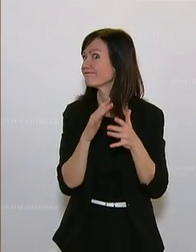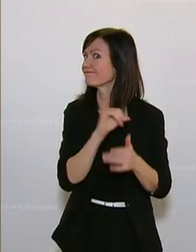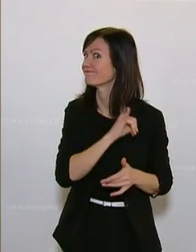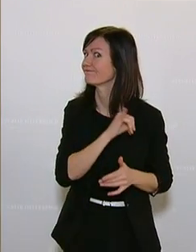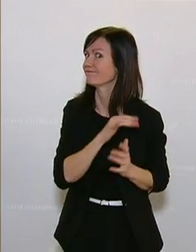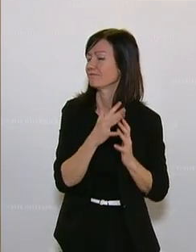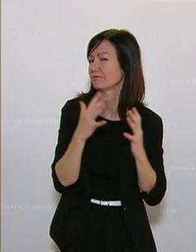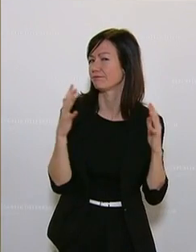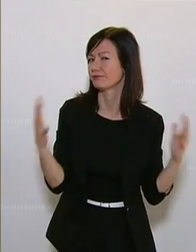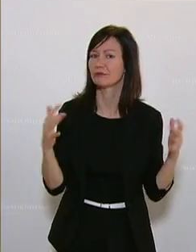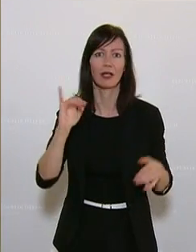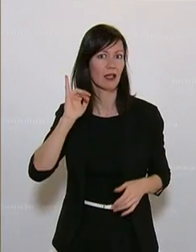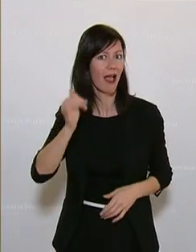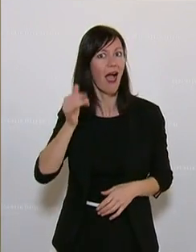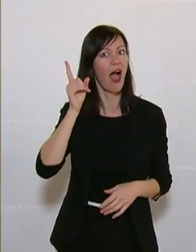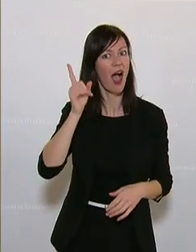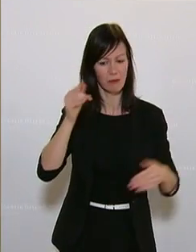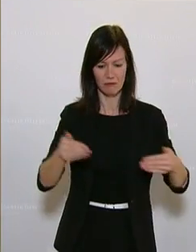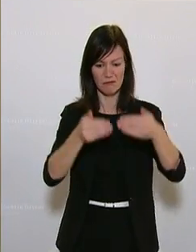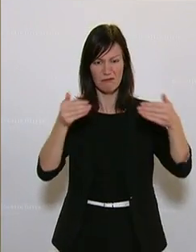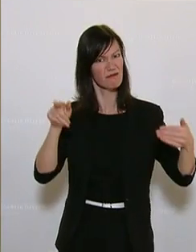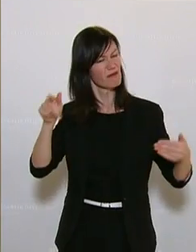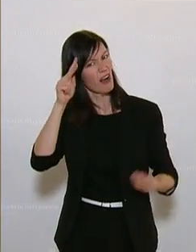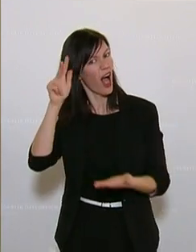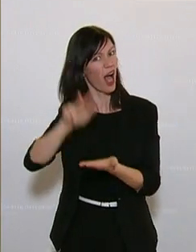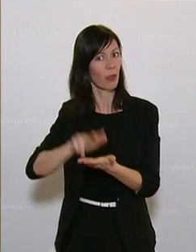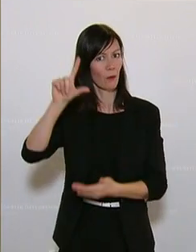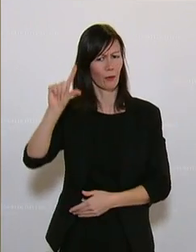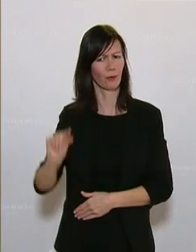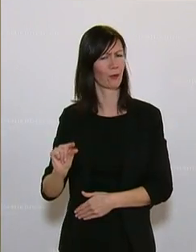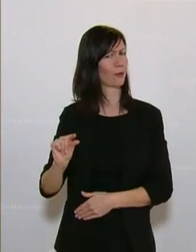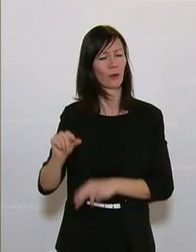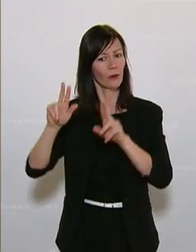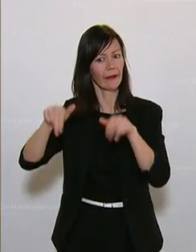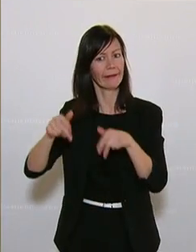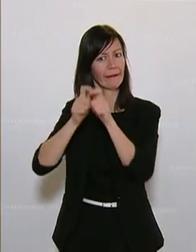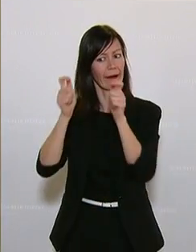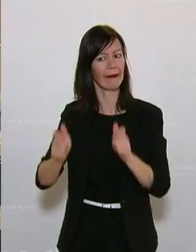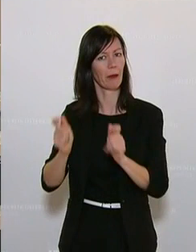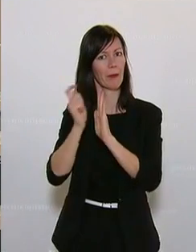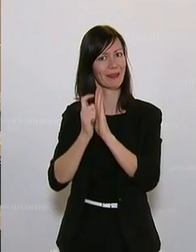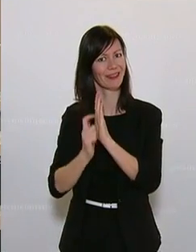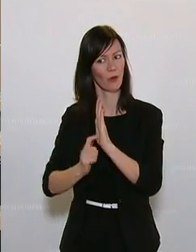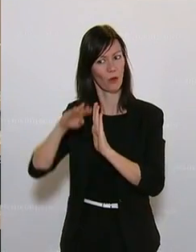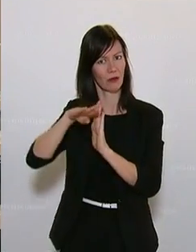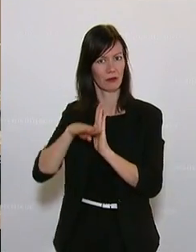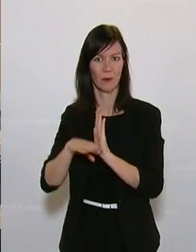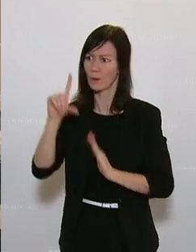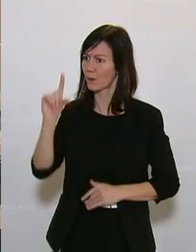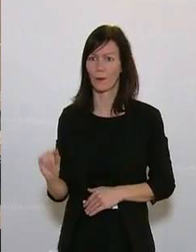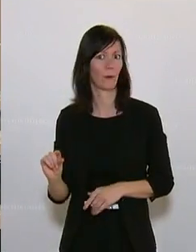jedoch in starkem Kontrast zur Anerkennung und den rechtlichen Rahmenbedingungen, denen der E-Sport aktuell